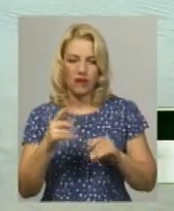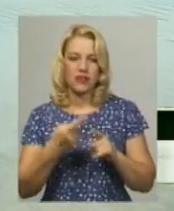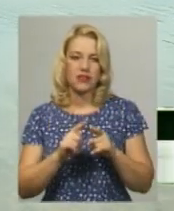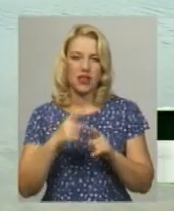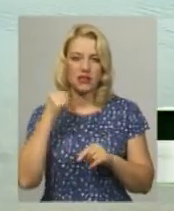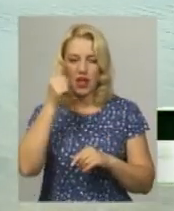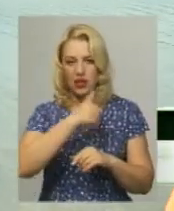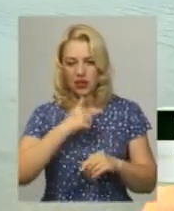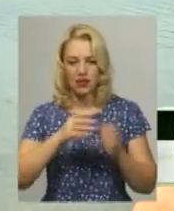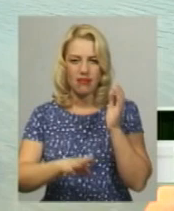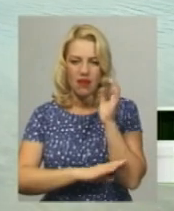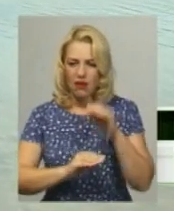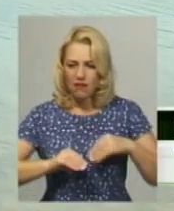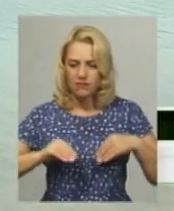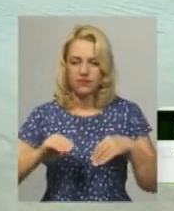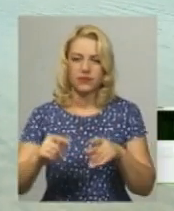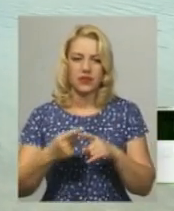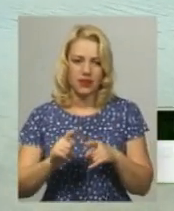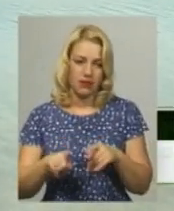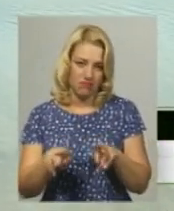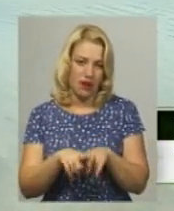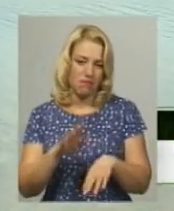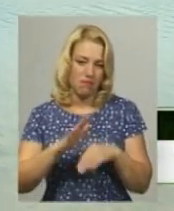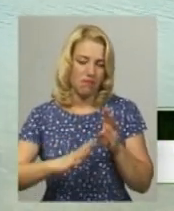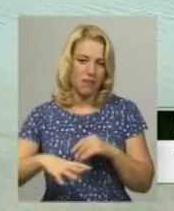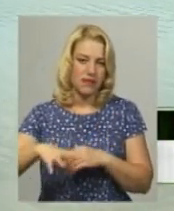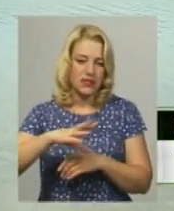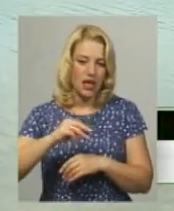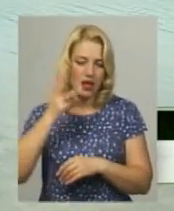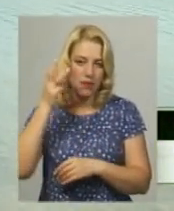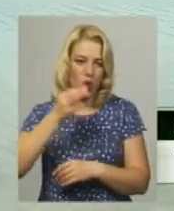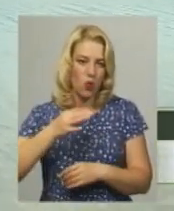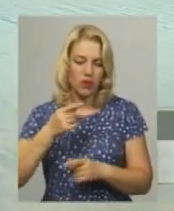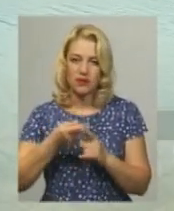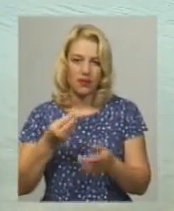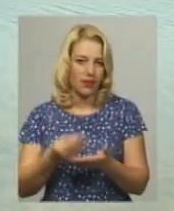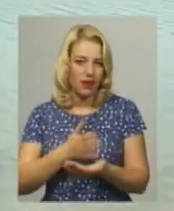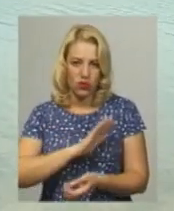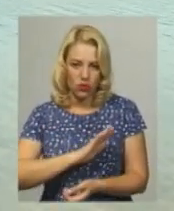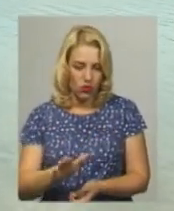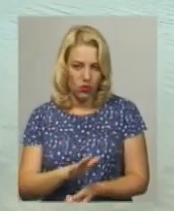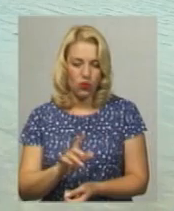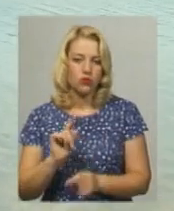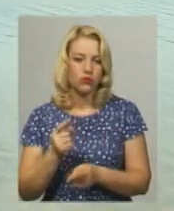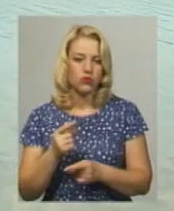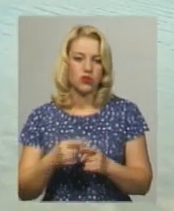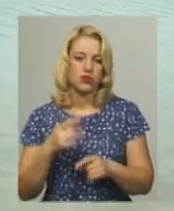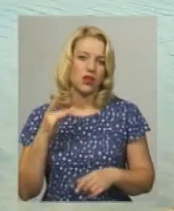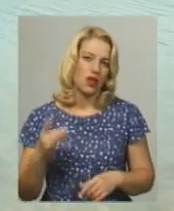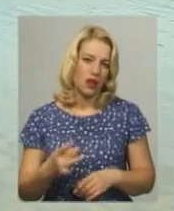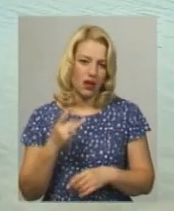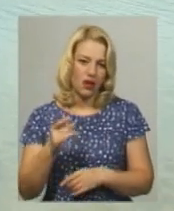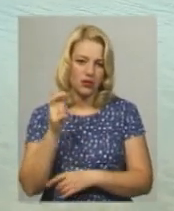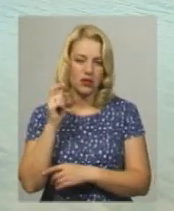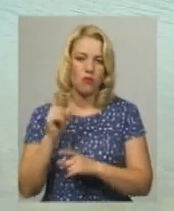розповсюджена практика по всьому Хмельницькій області. Я не вважаю, що це дорого, тому що це, в принципі, разова поїздка на рибалку.